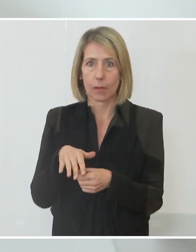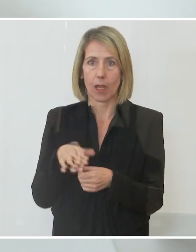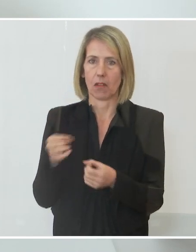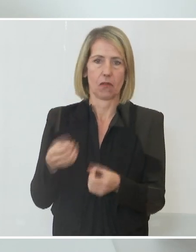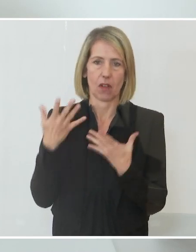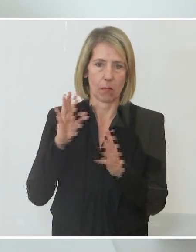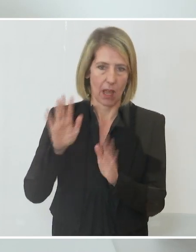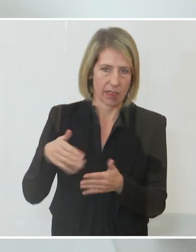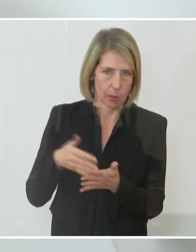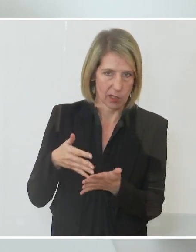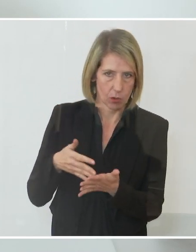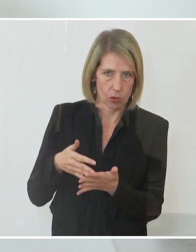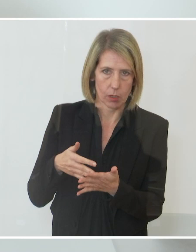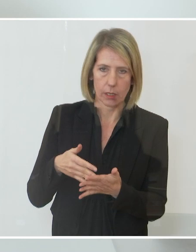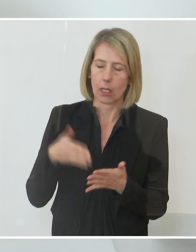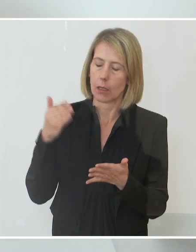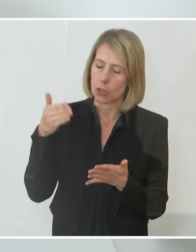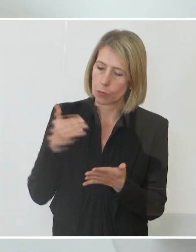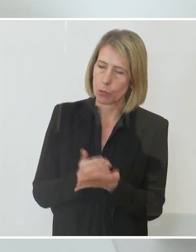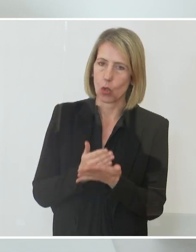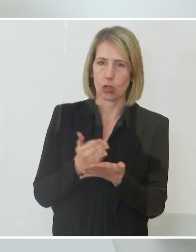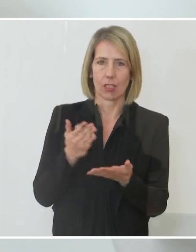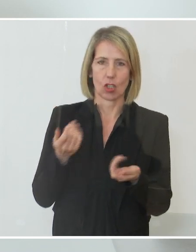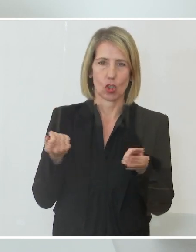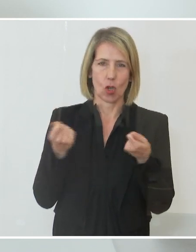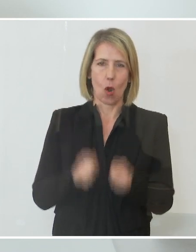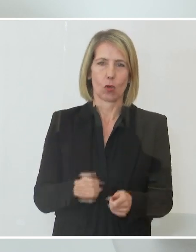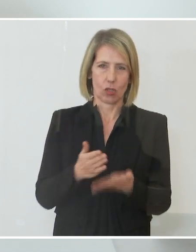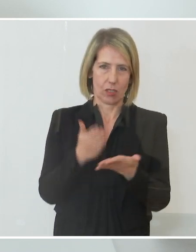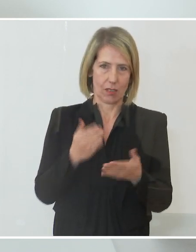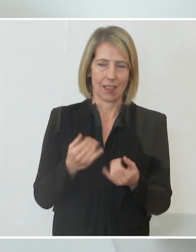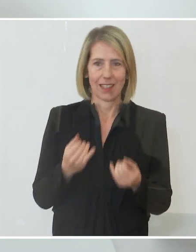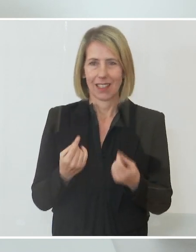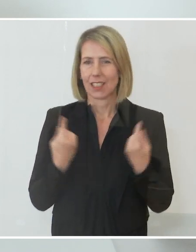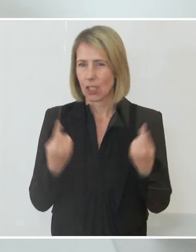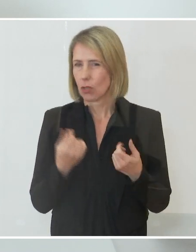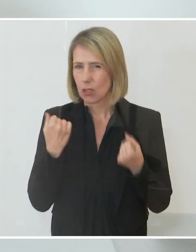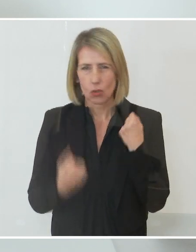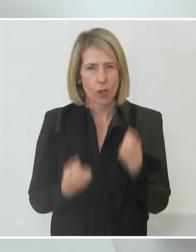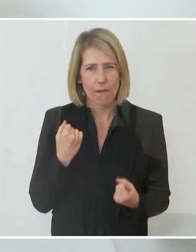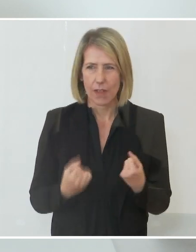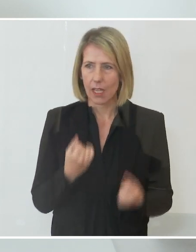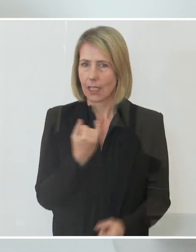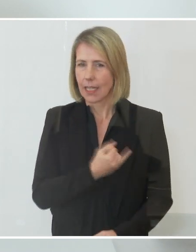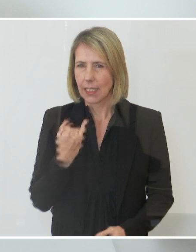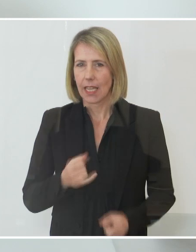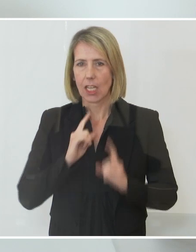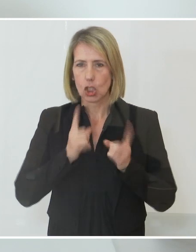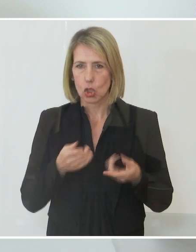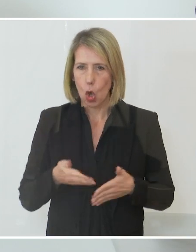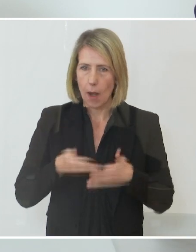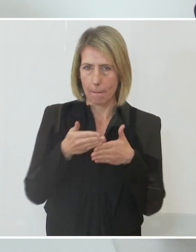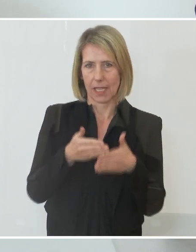Schluss sein. Wir sind in einer schwierigen Situation. Es muss und soll jeder mithelfen, dass wir jetzt